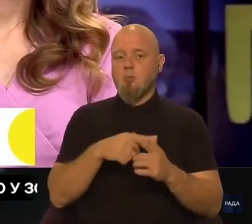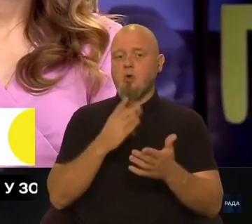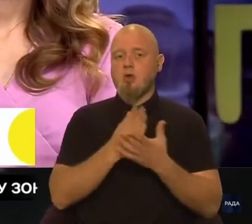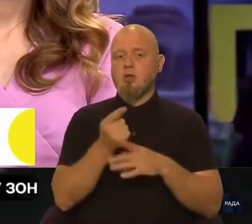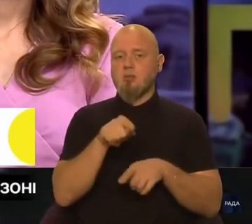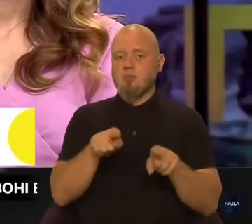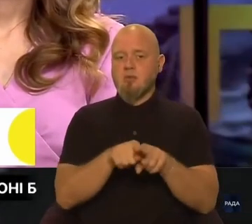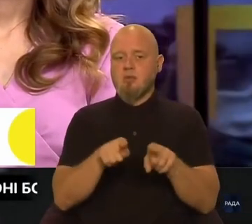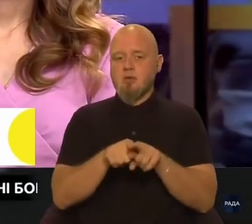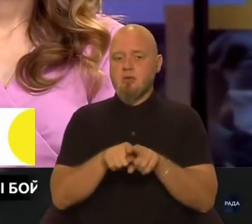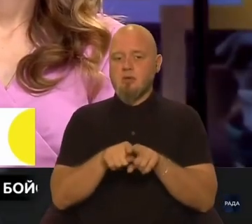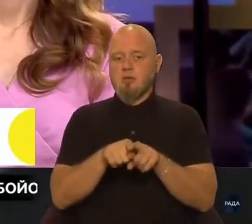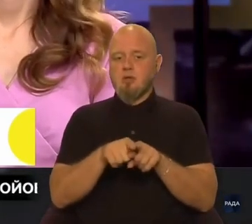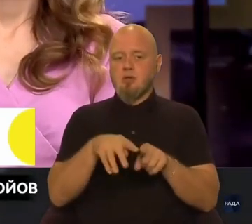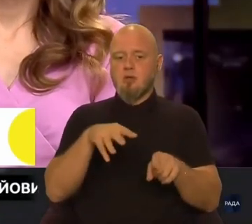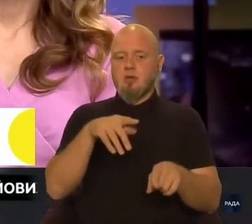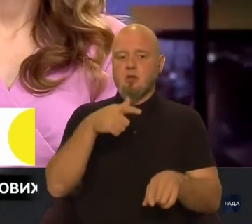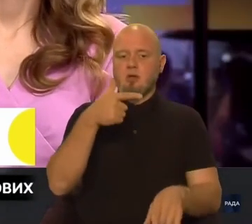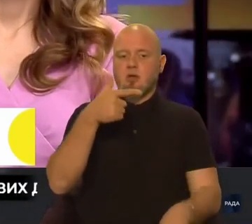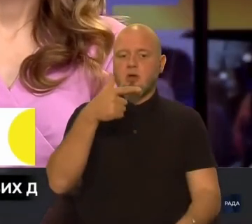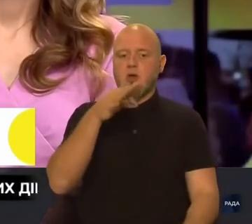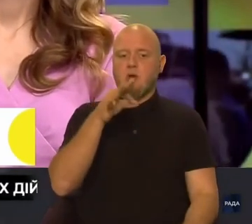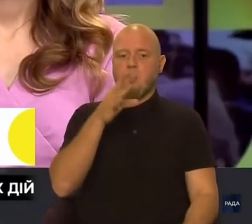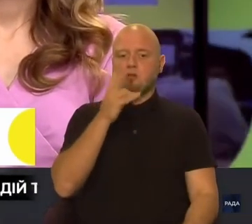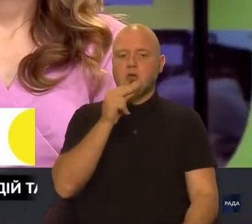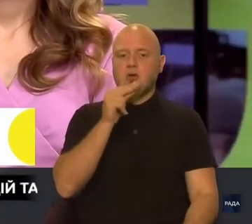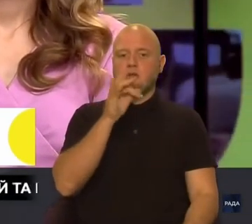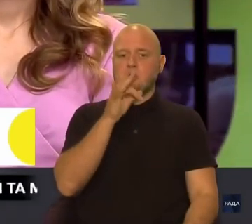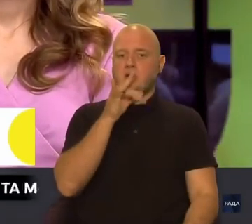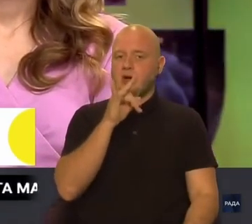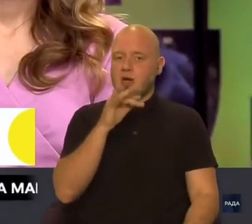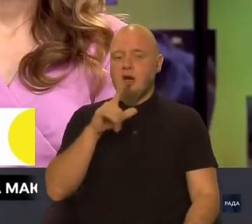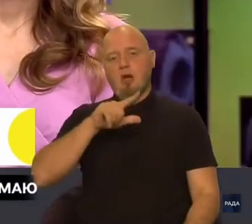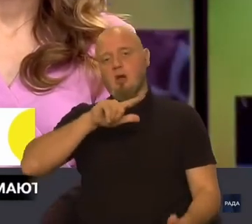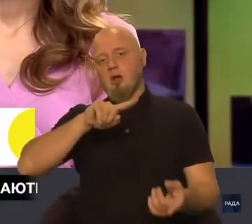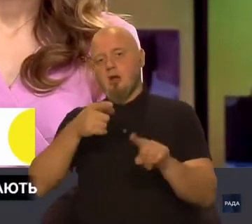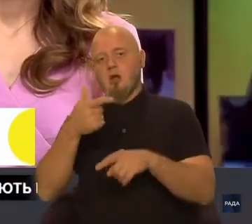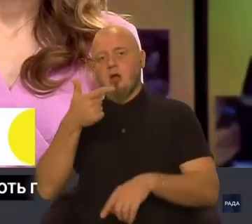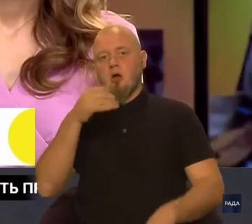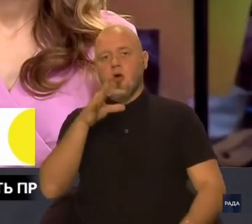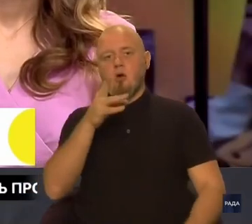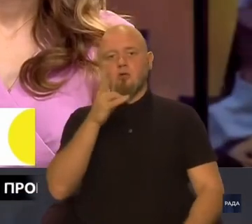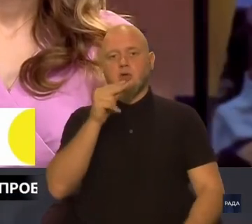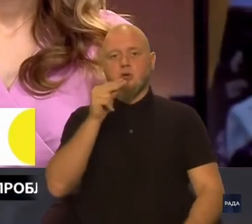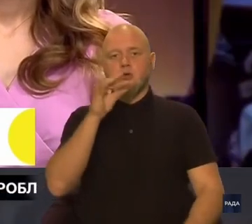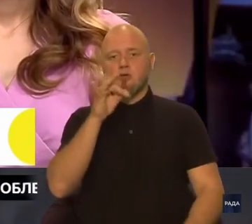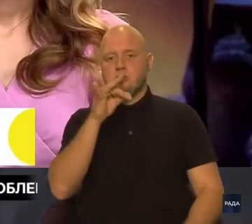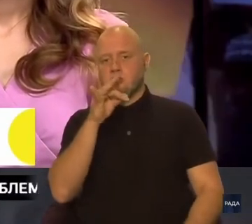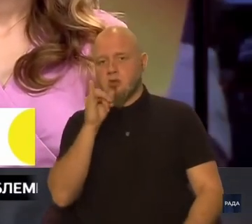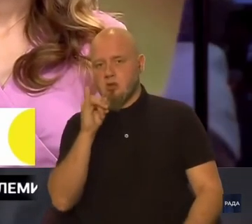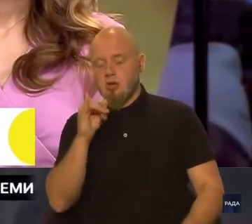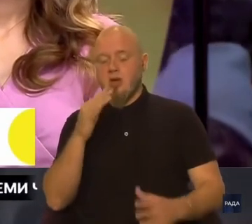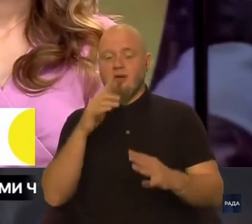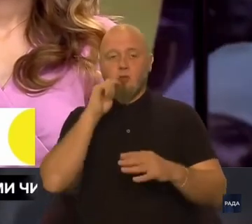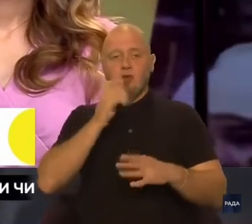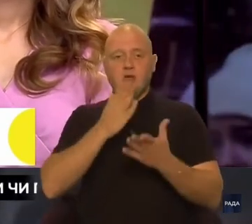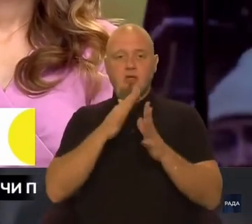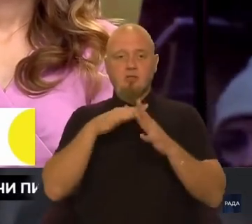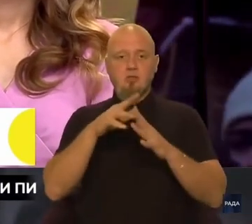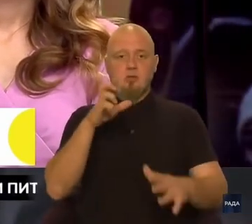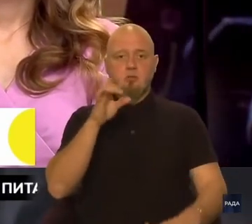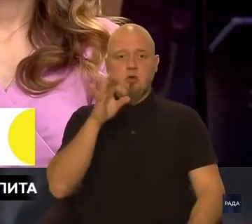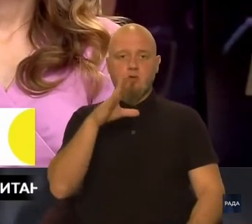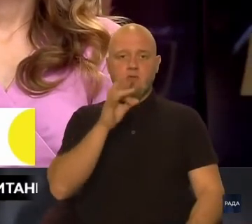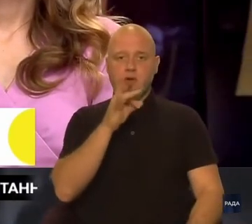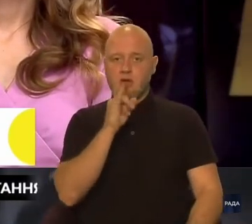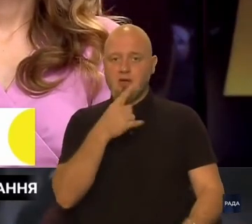таке ж гончарі, гончарі. До речі, в Україні є село броварі, записане